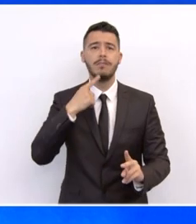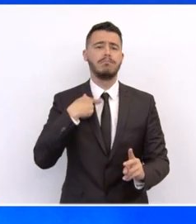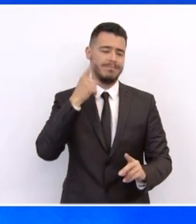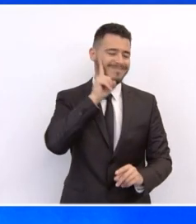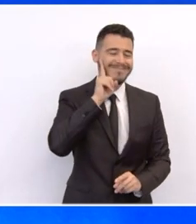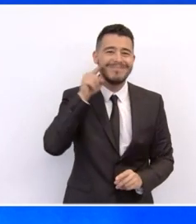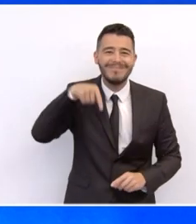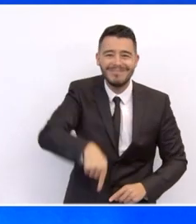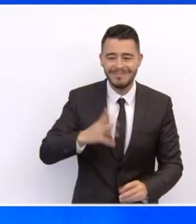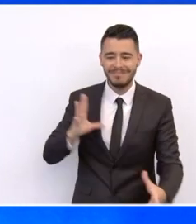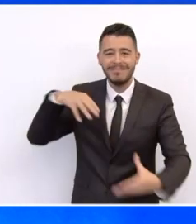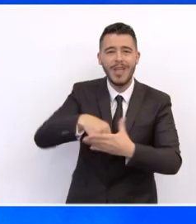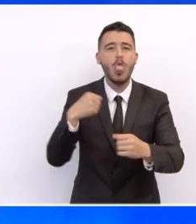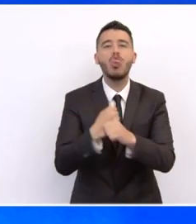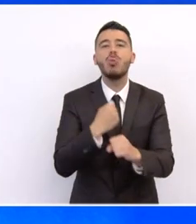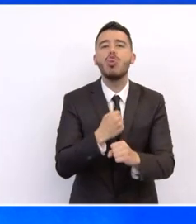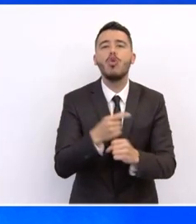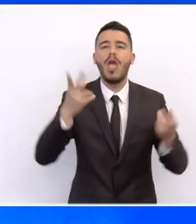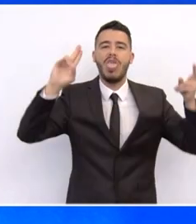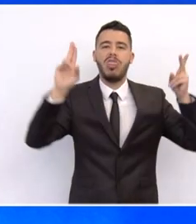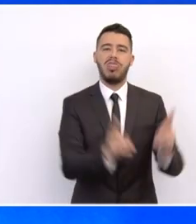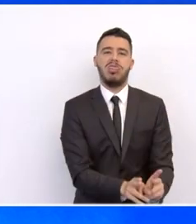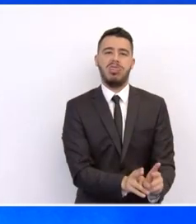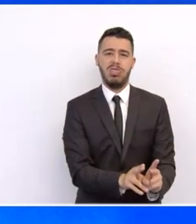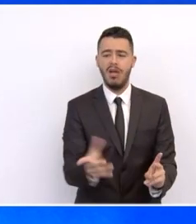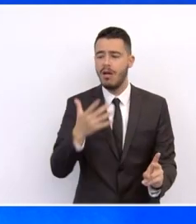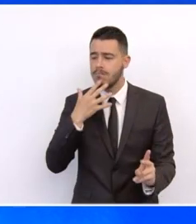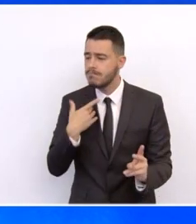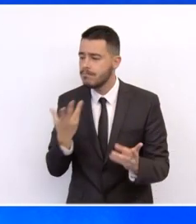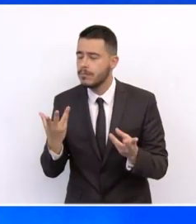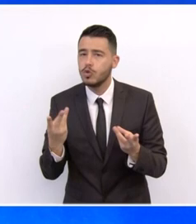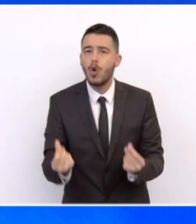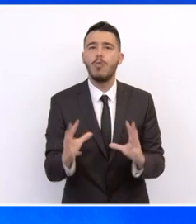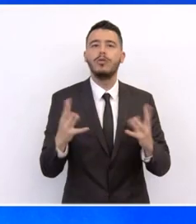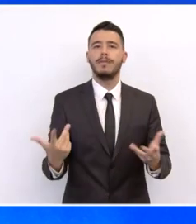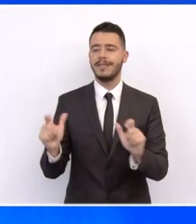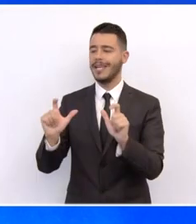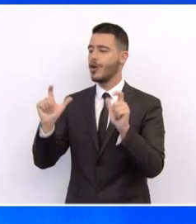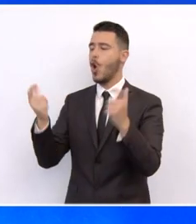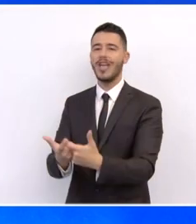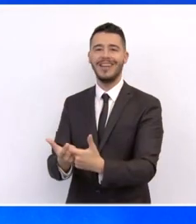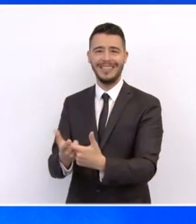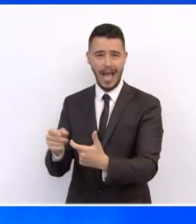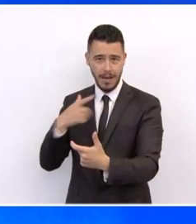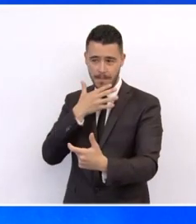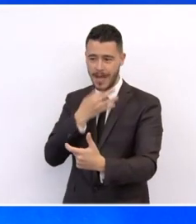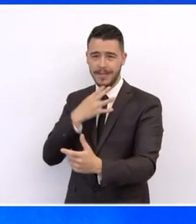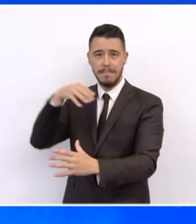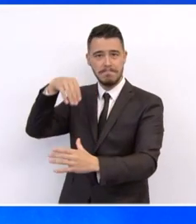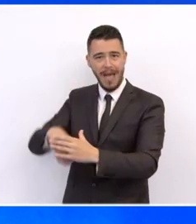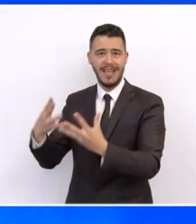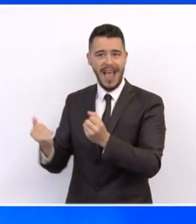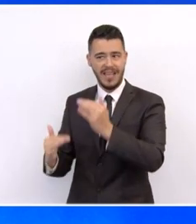τους άντρες στην αγορά εργασίας. Πώς μπορούμε να εξισορροπήσουμε την οικογενειακή με την επαγγελματική ζωή. να εξαλείψουμε τις ανισότητες της